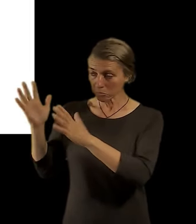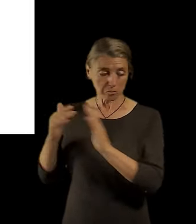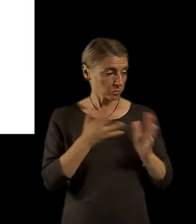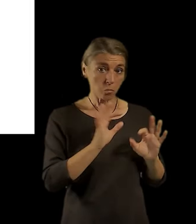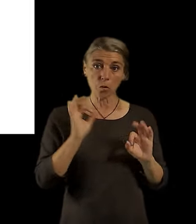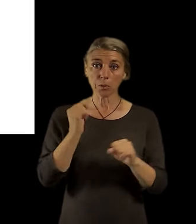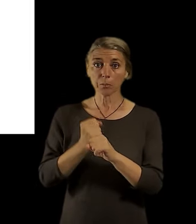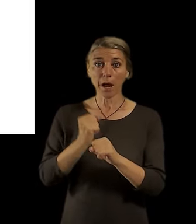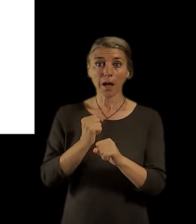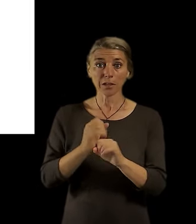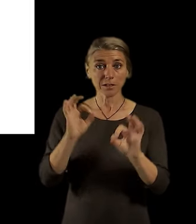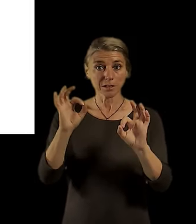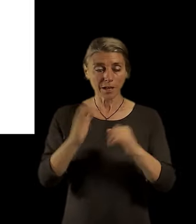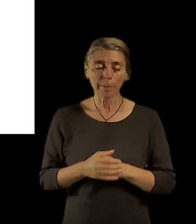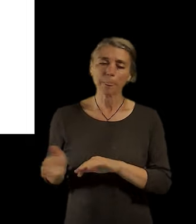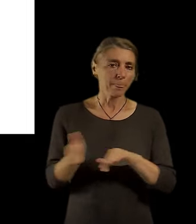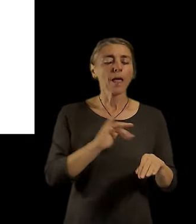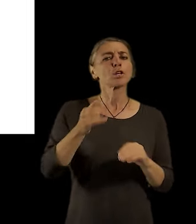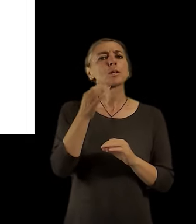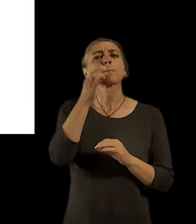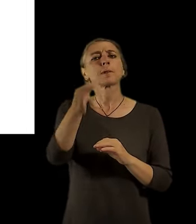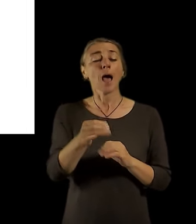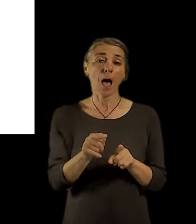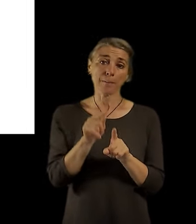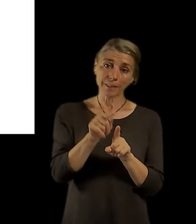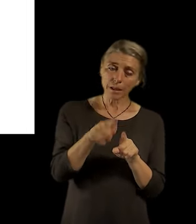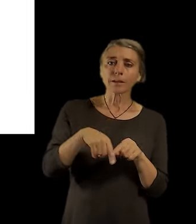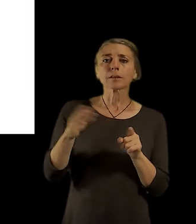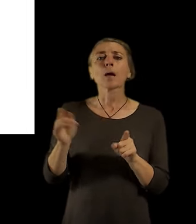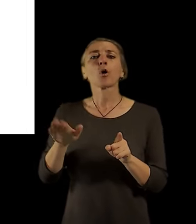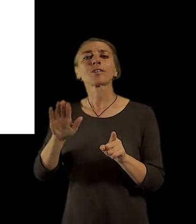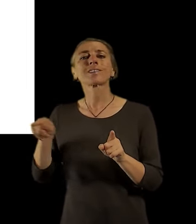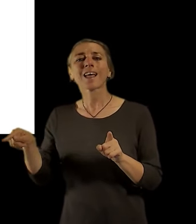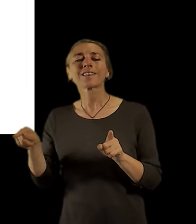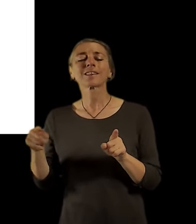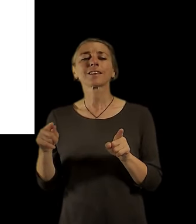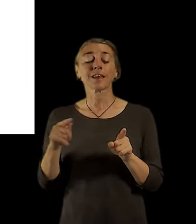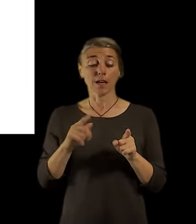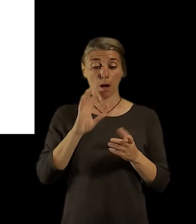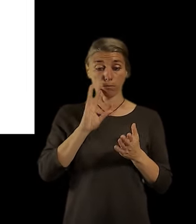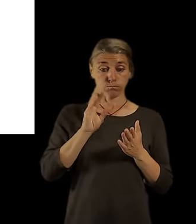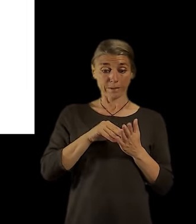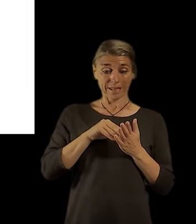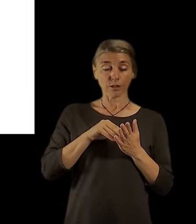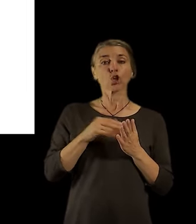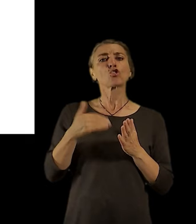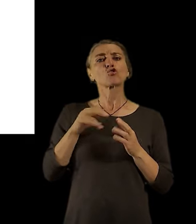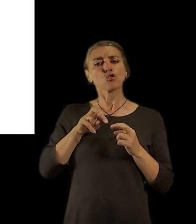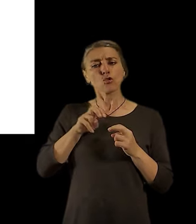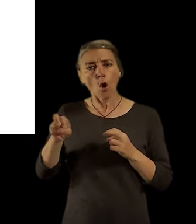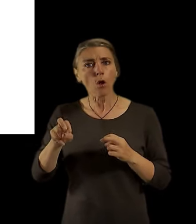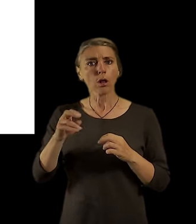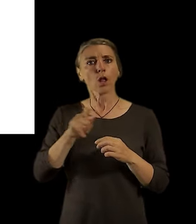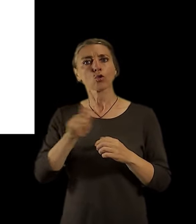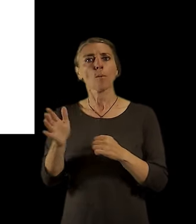Kdo jste sami nebo vaše děti se dostanete do 15 minut pěšky do základní nebo mateřské školy?